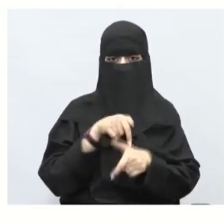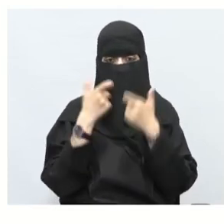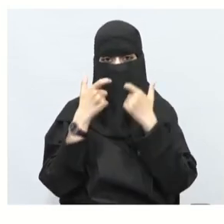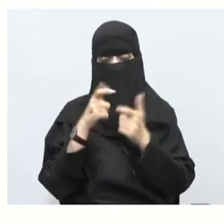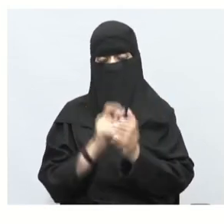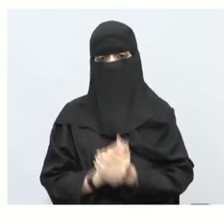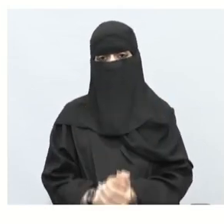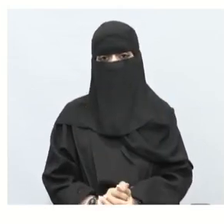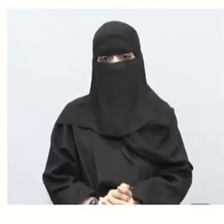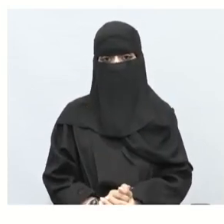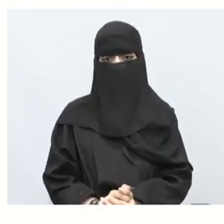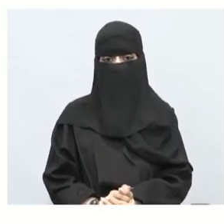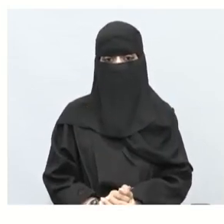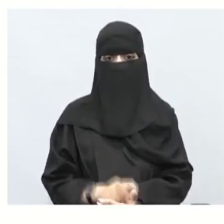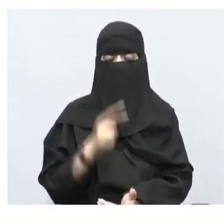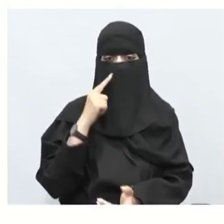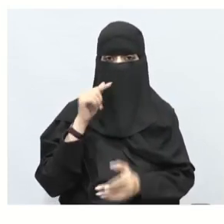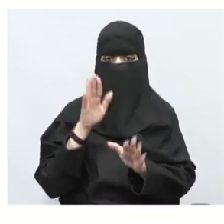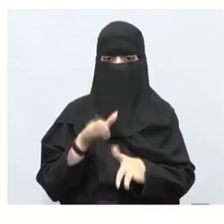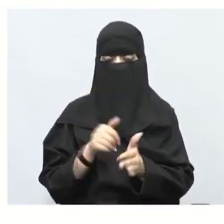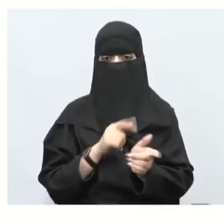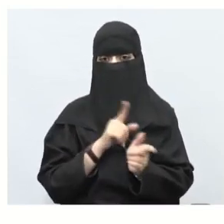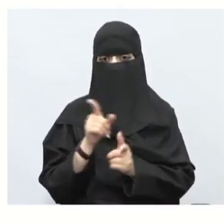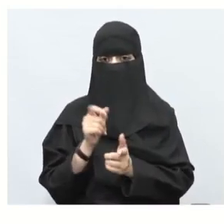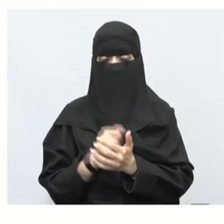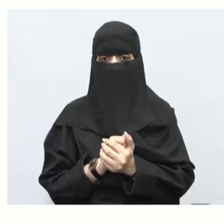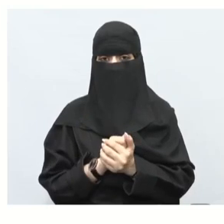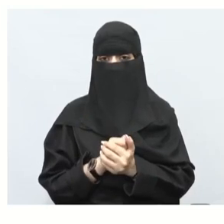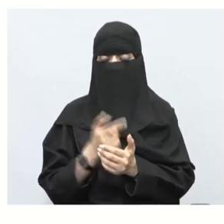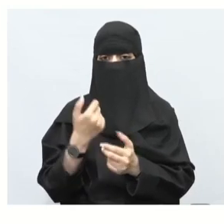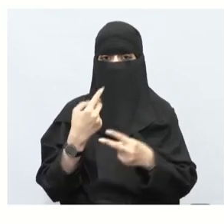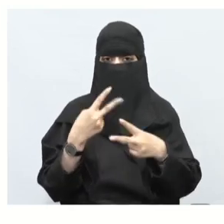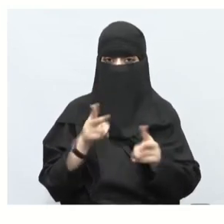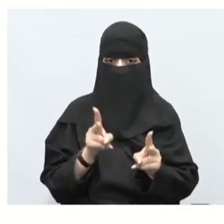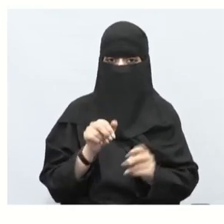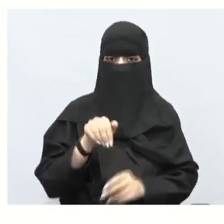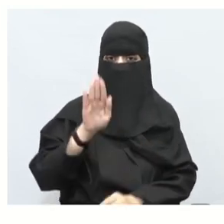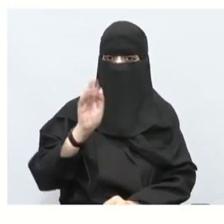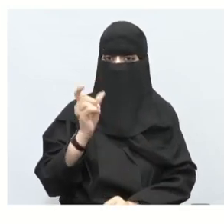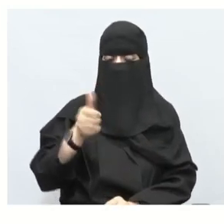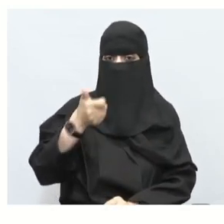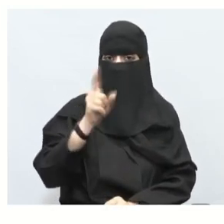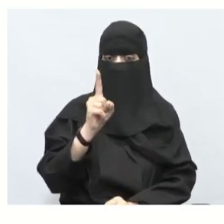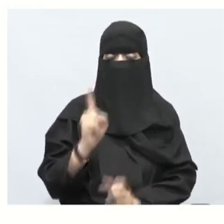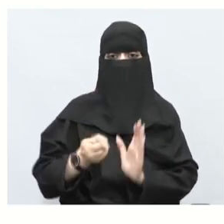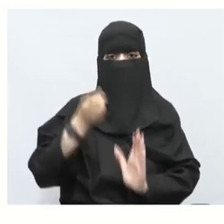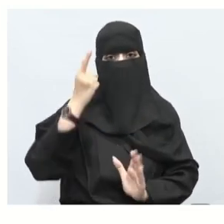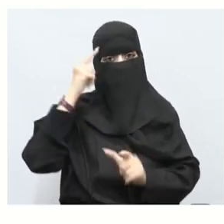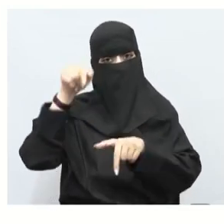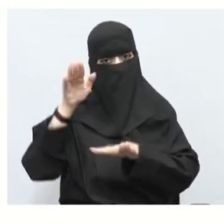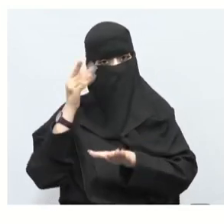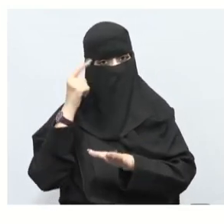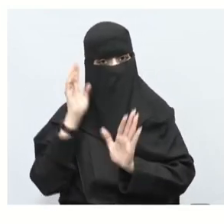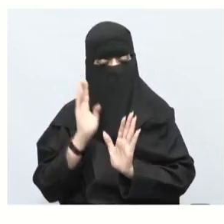لها يلا لا ها عزيزي الطالب الآن لما أبدأ من سناء لأنها معلومة عشان أجيب